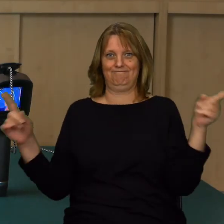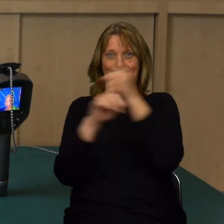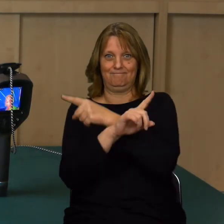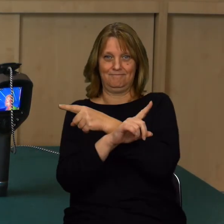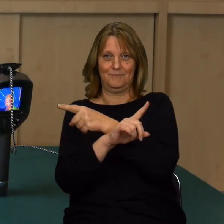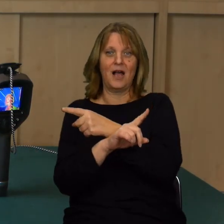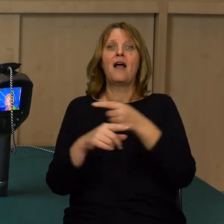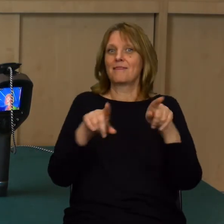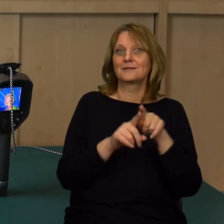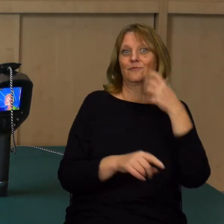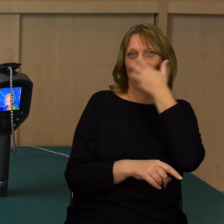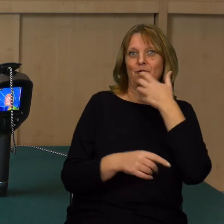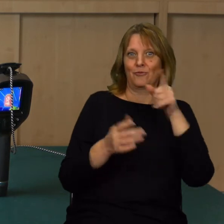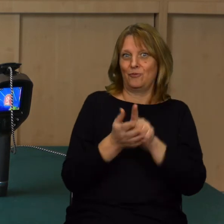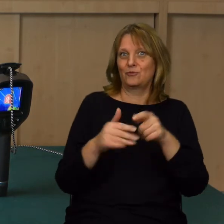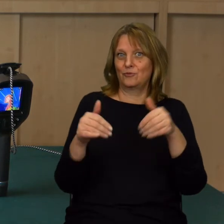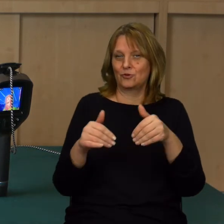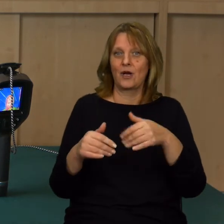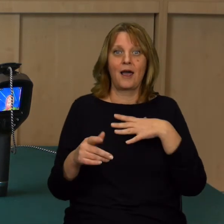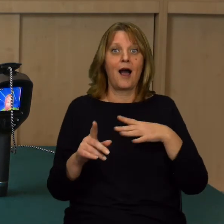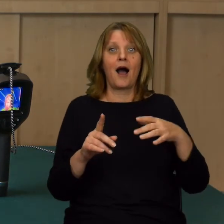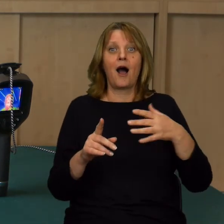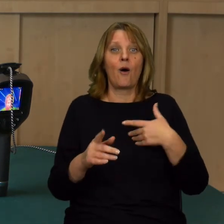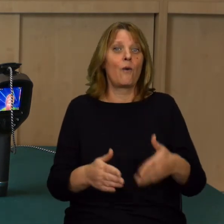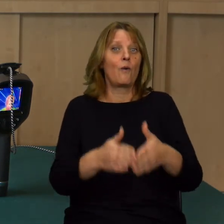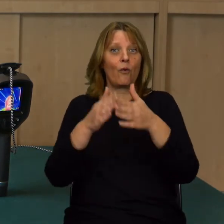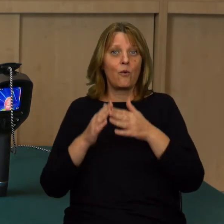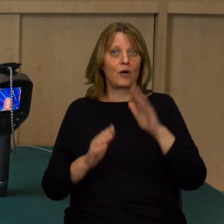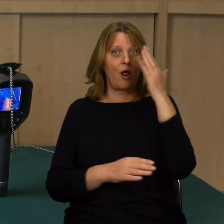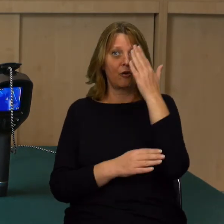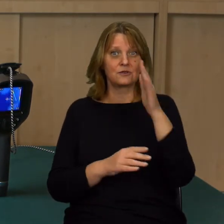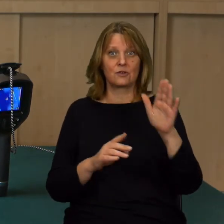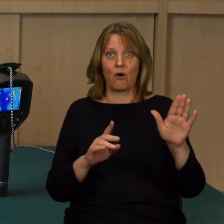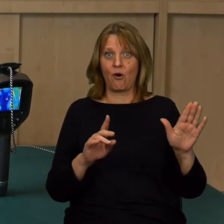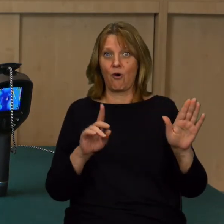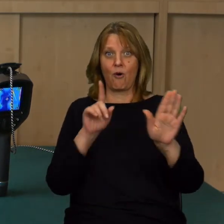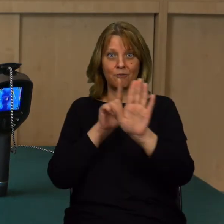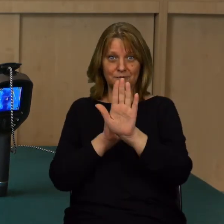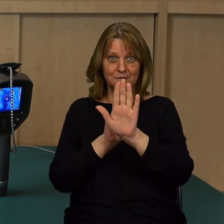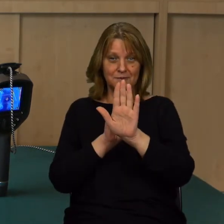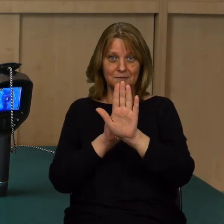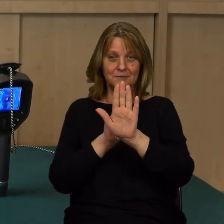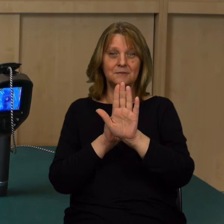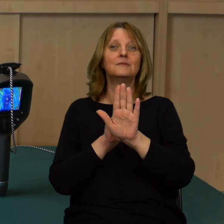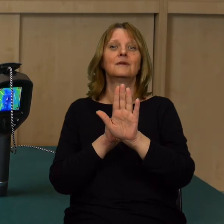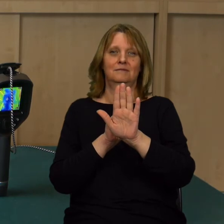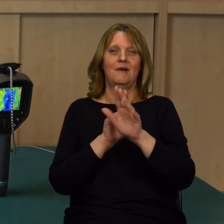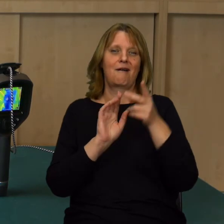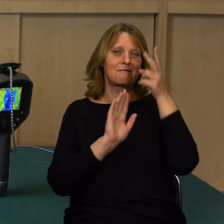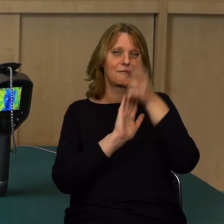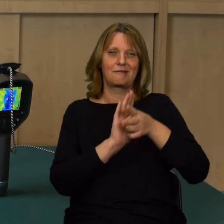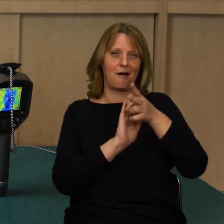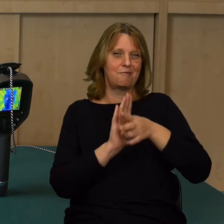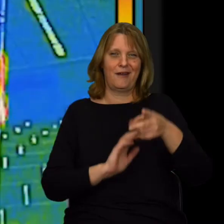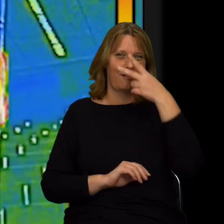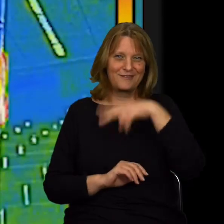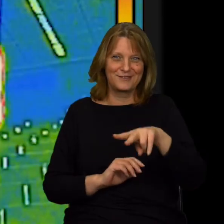spróbować odbić ciepło. W momencie, w którym ja schowam się tutaj za lustrem przed kamerą, no to